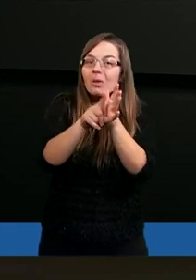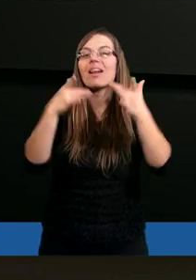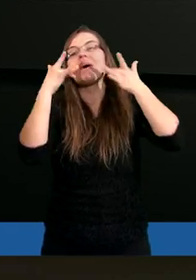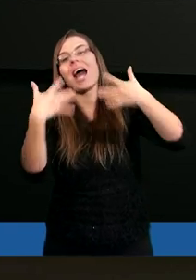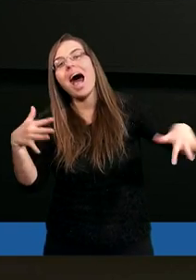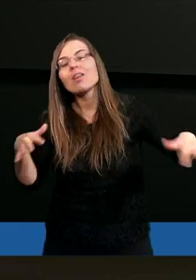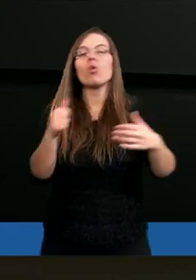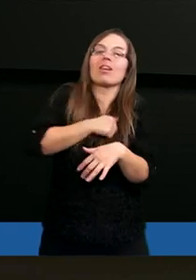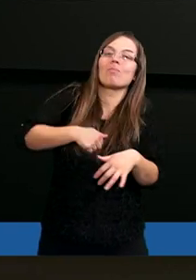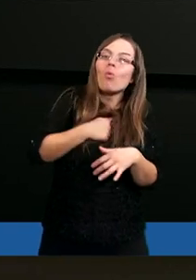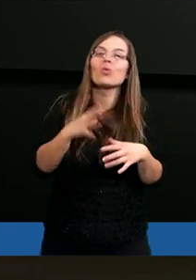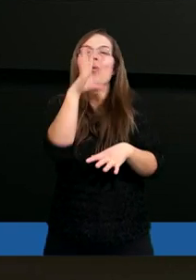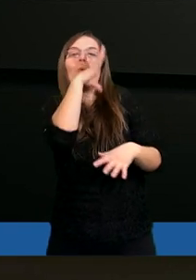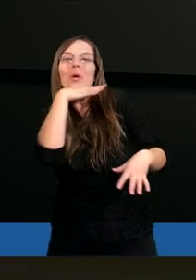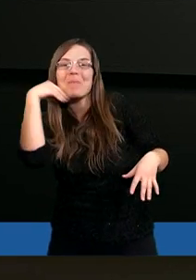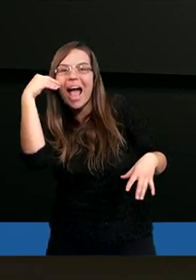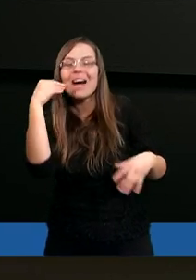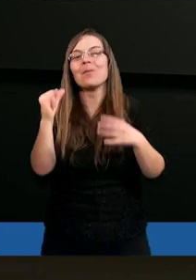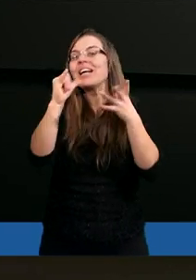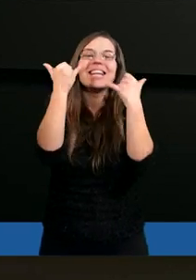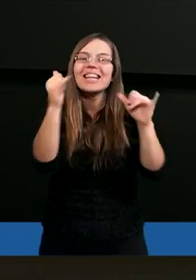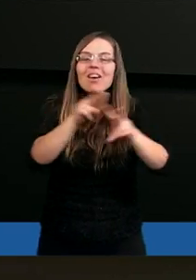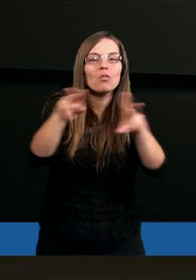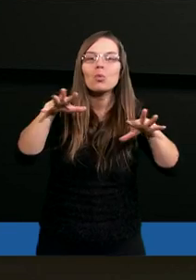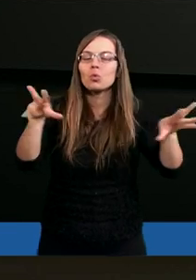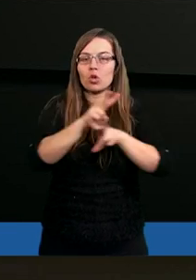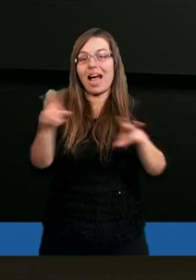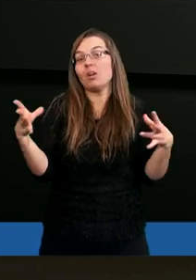smutku. I uśmiechu, i łez.